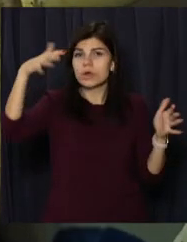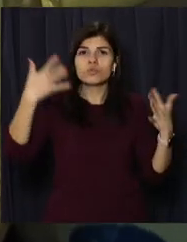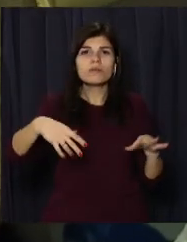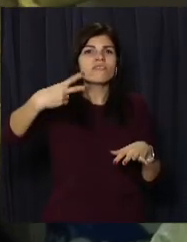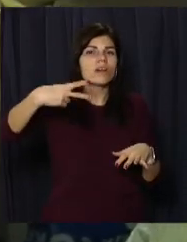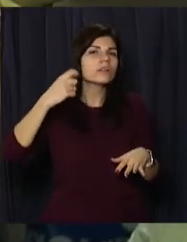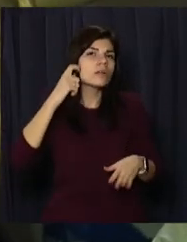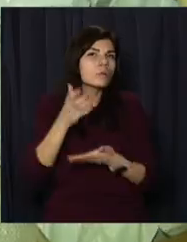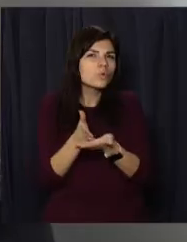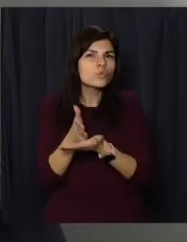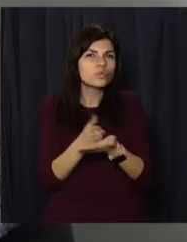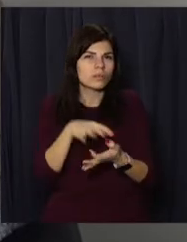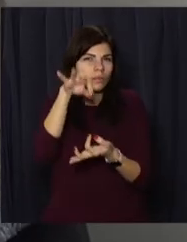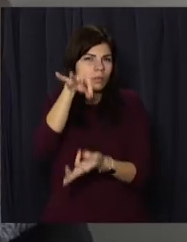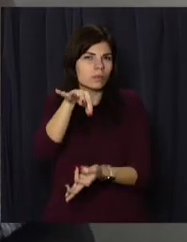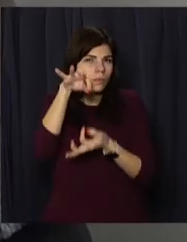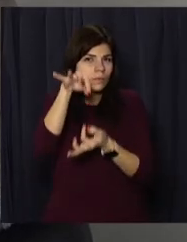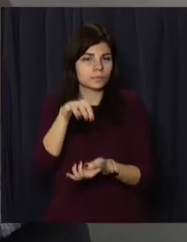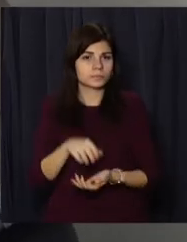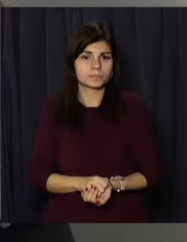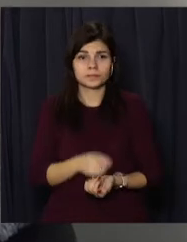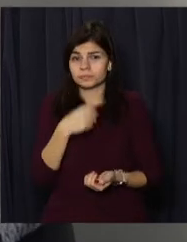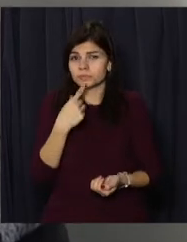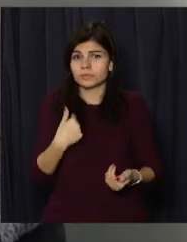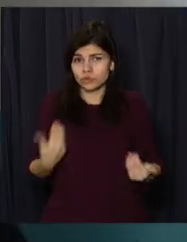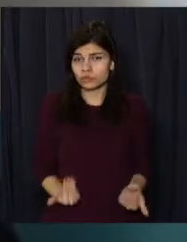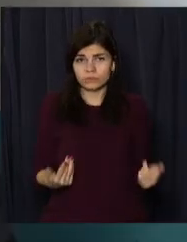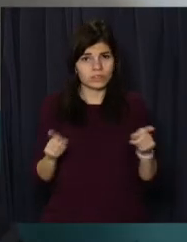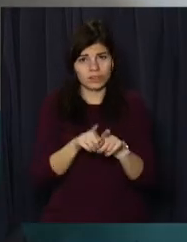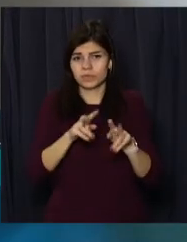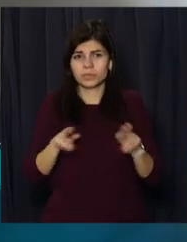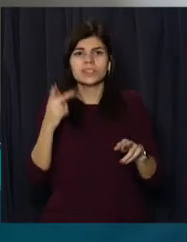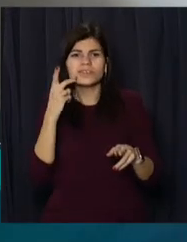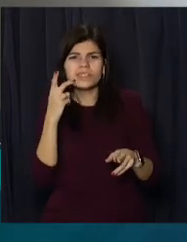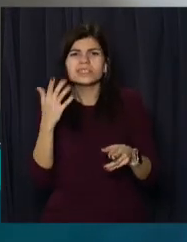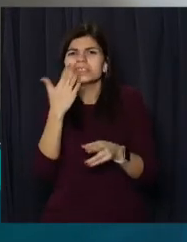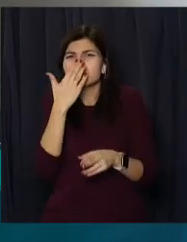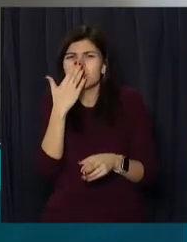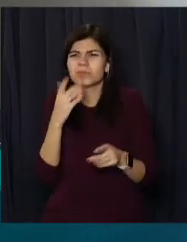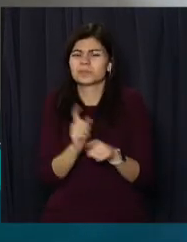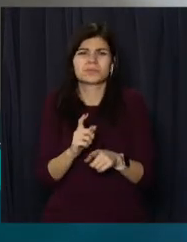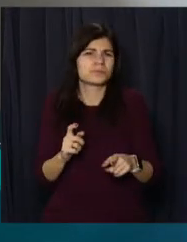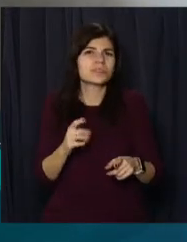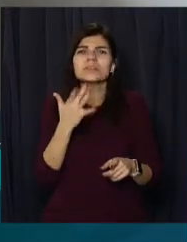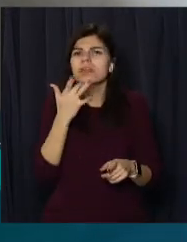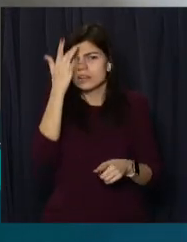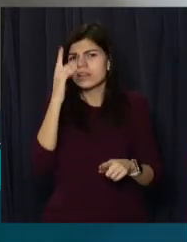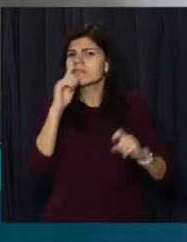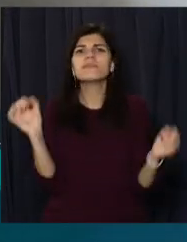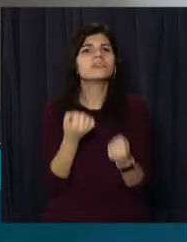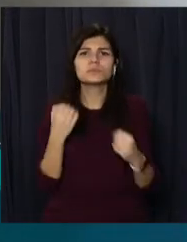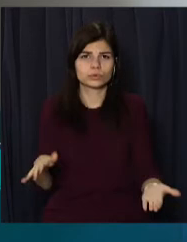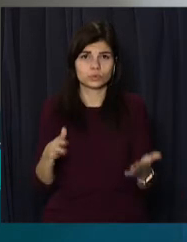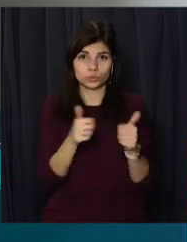років. Ми все часи живемо, як на пороховій бучці. Все часи відтуда йде запах. Літом невозможливо,